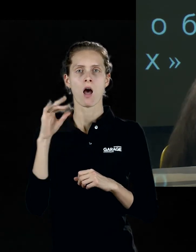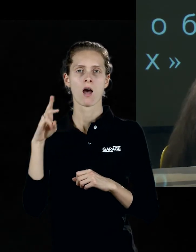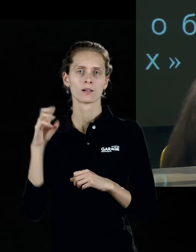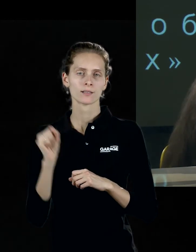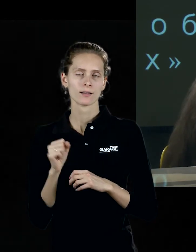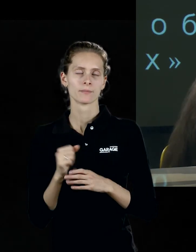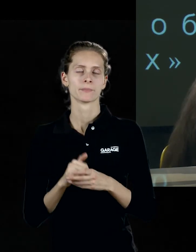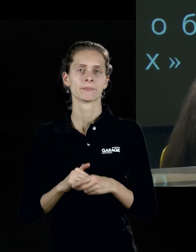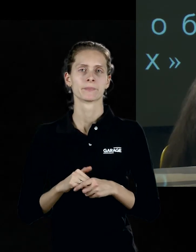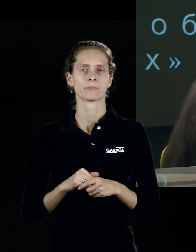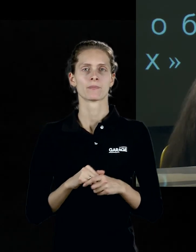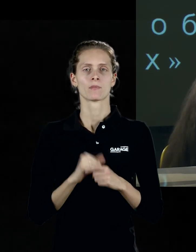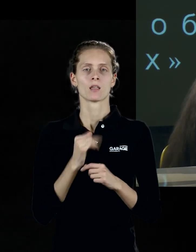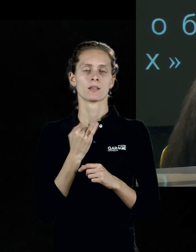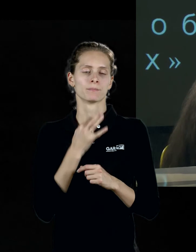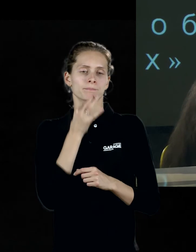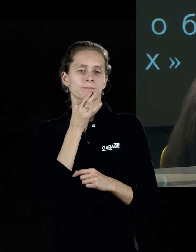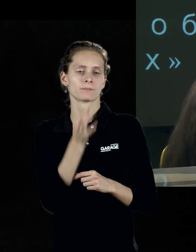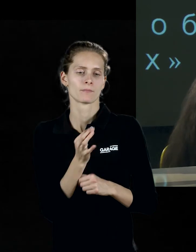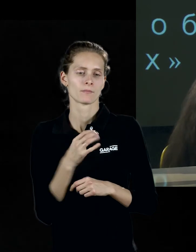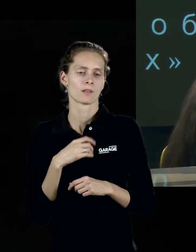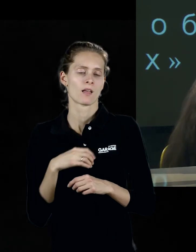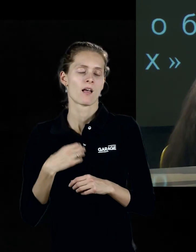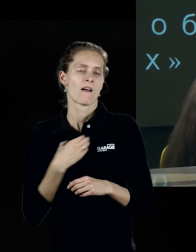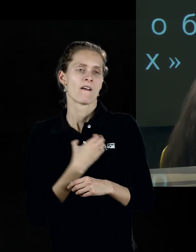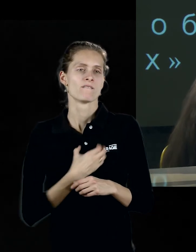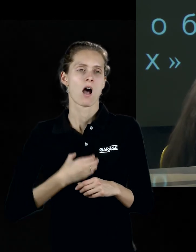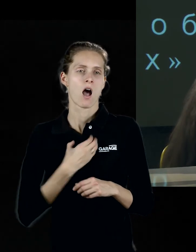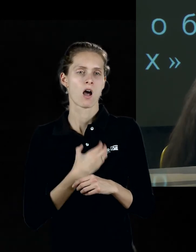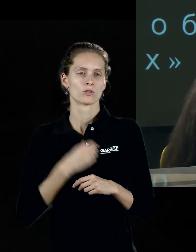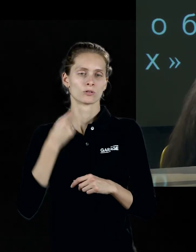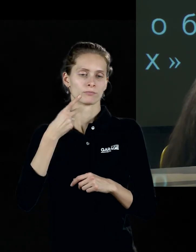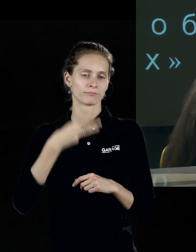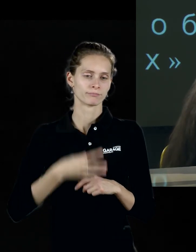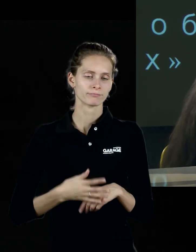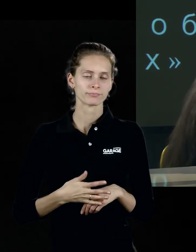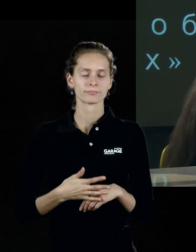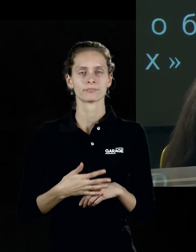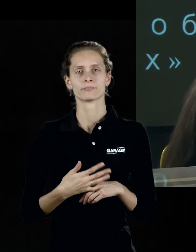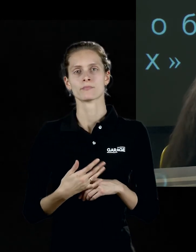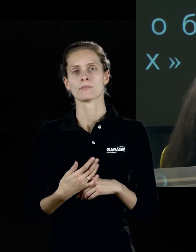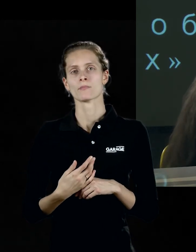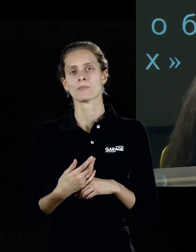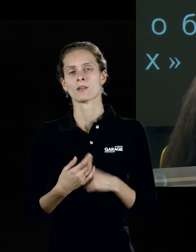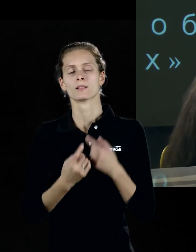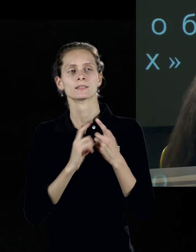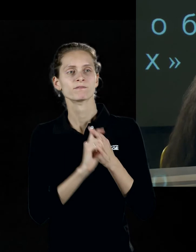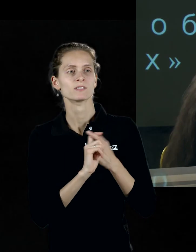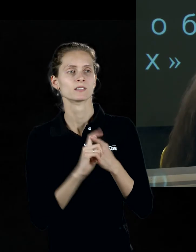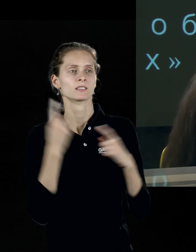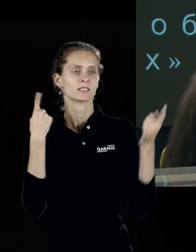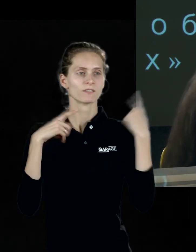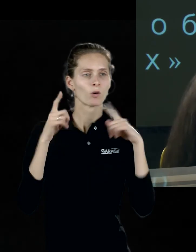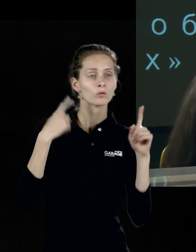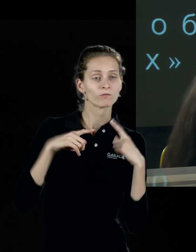также сформулировал основные принципы творчества вообще, которые в равной степени свойственны импульсу к творчеству, которые в